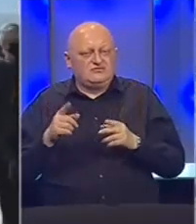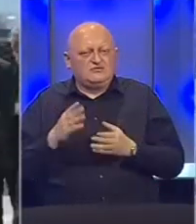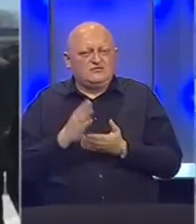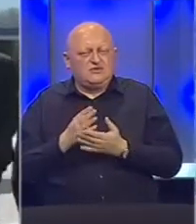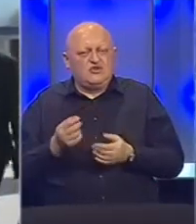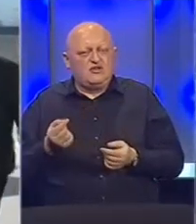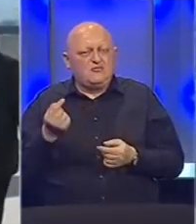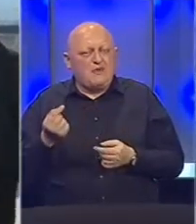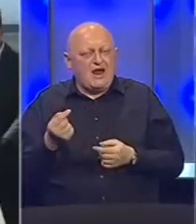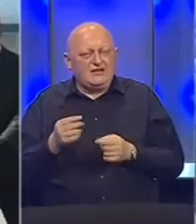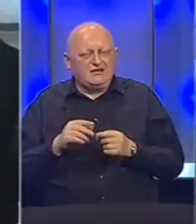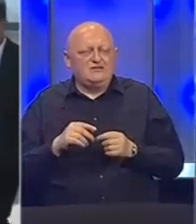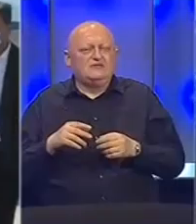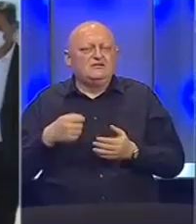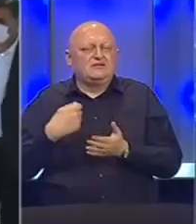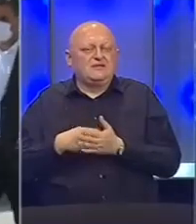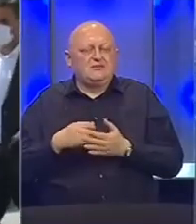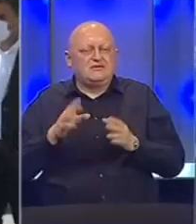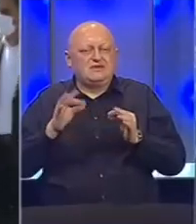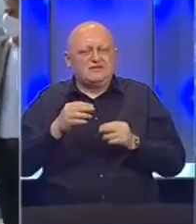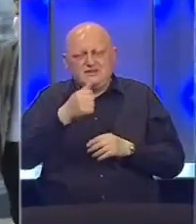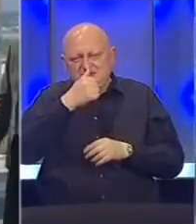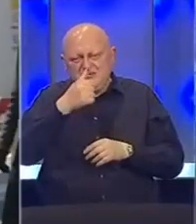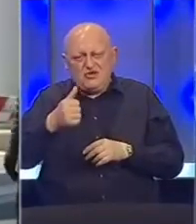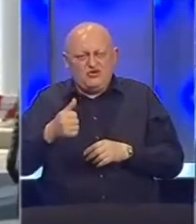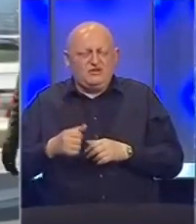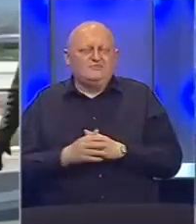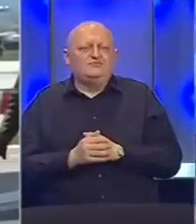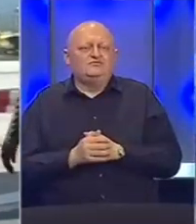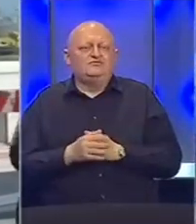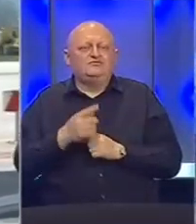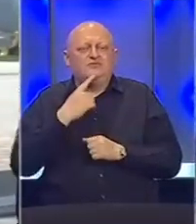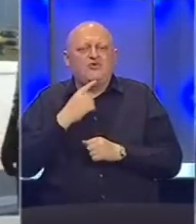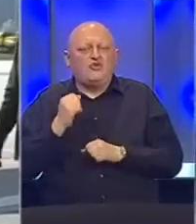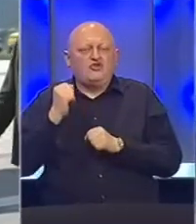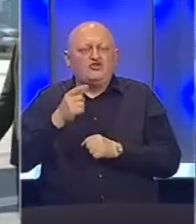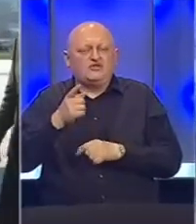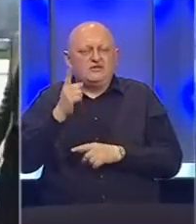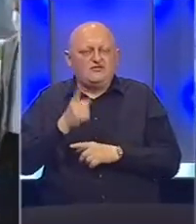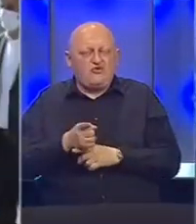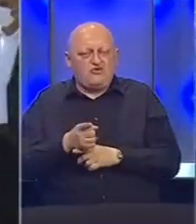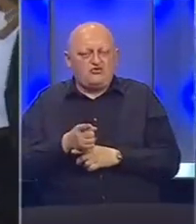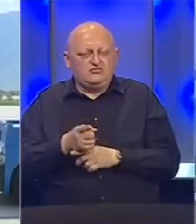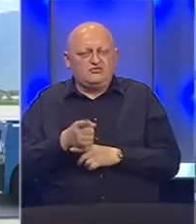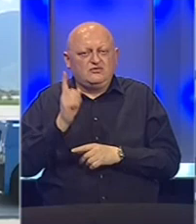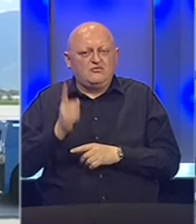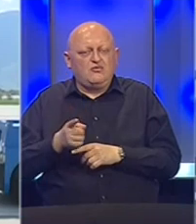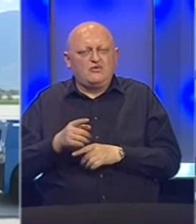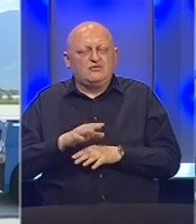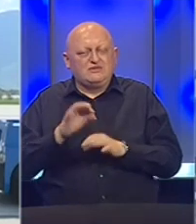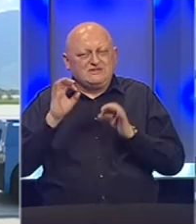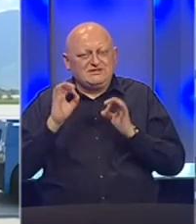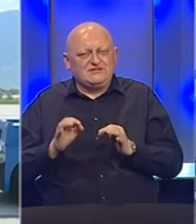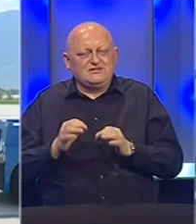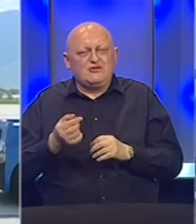od maline naplatiti 10 miliona. Ko je donosio takvu odluku, morao je biti apsolutno